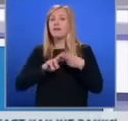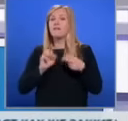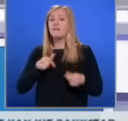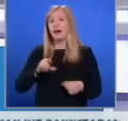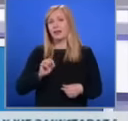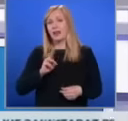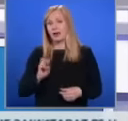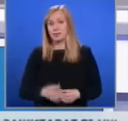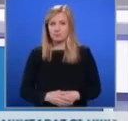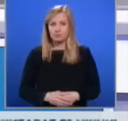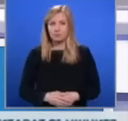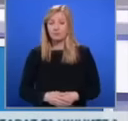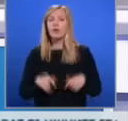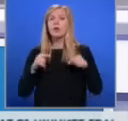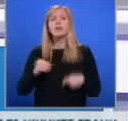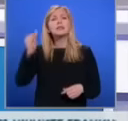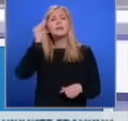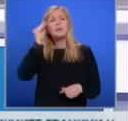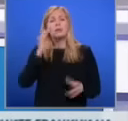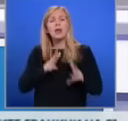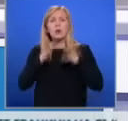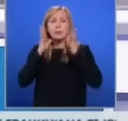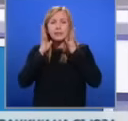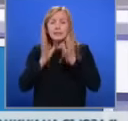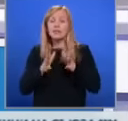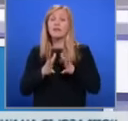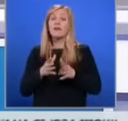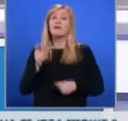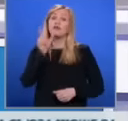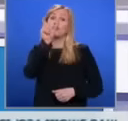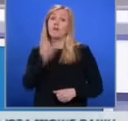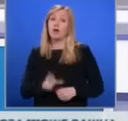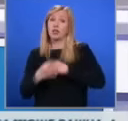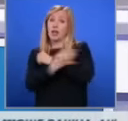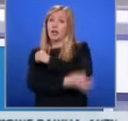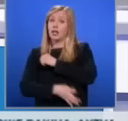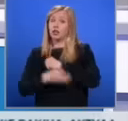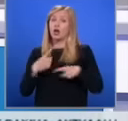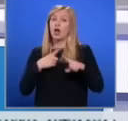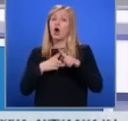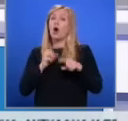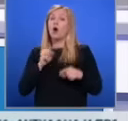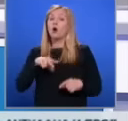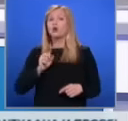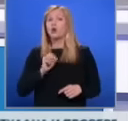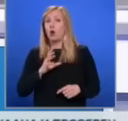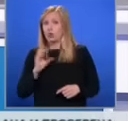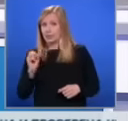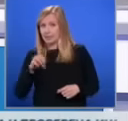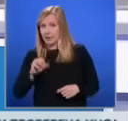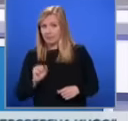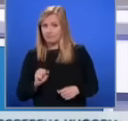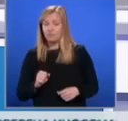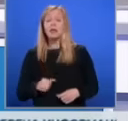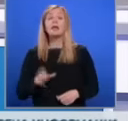Светът днес си припомня едно от най-големите зверства в историята – Холокостта. И затова се отправяме към Терезин – еврейско